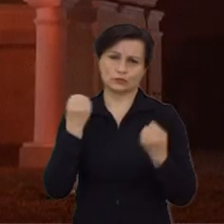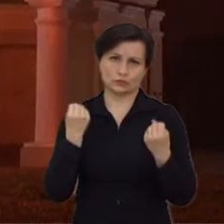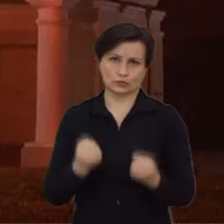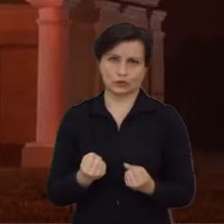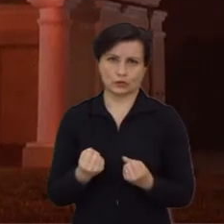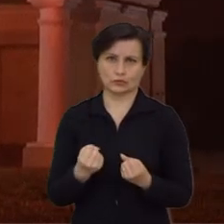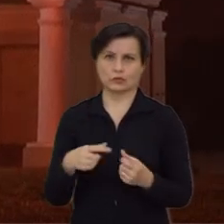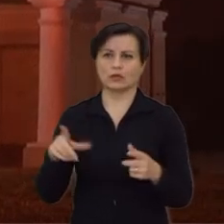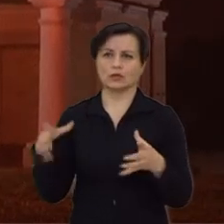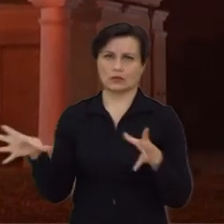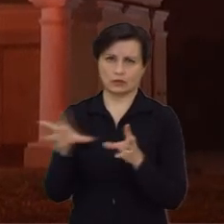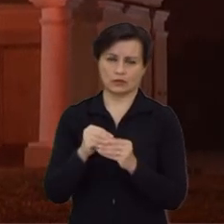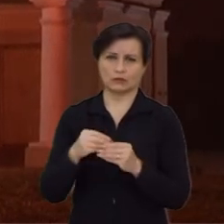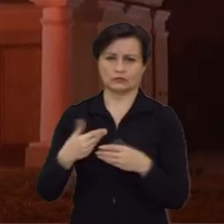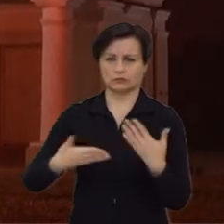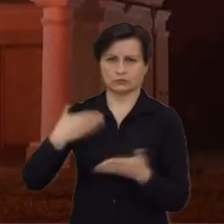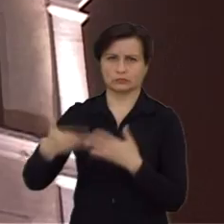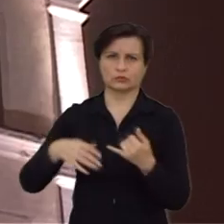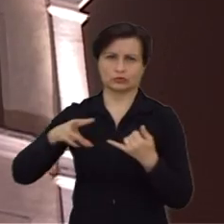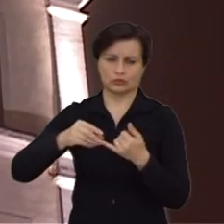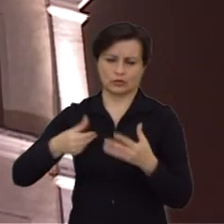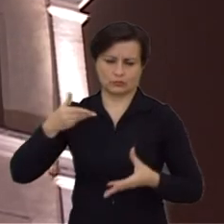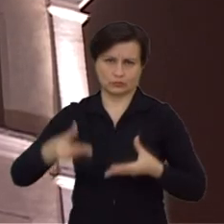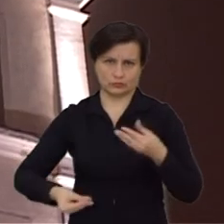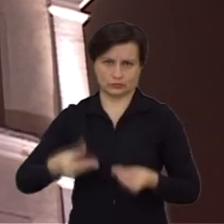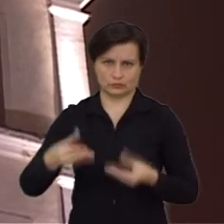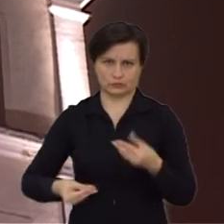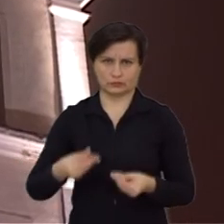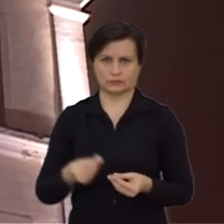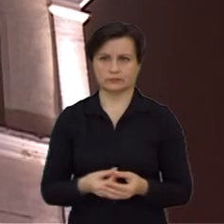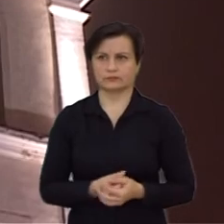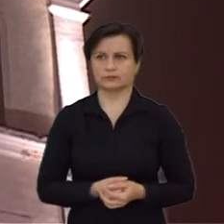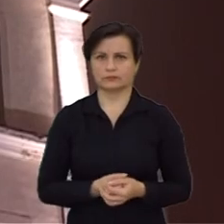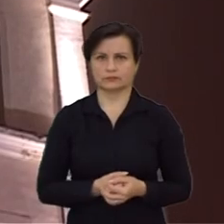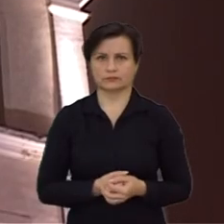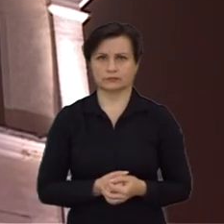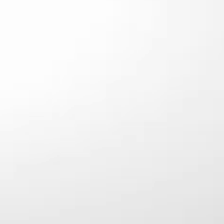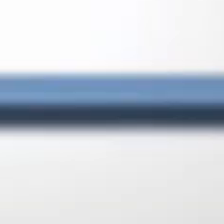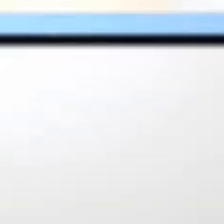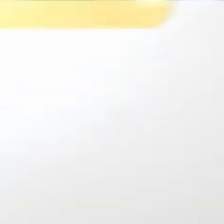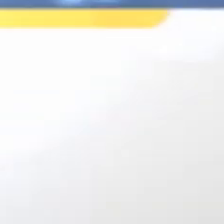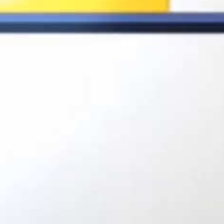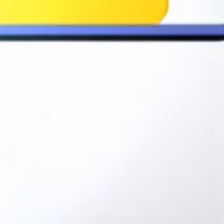kasdienybėj, tada kada žmogus sunkiausia. Ir braidų kartus mumis po tą žemės purvą.